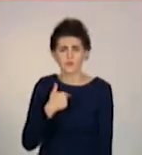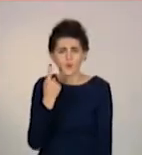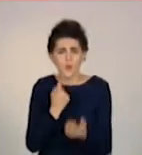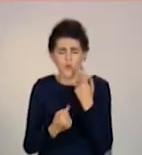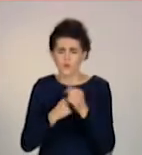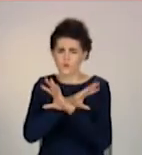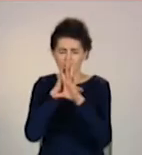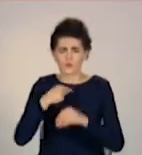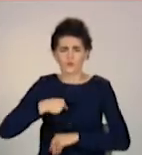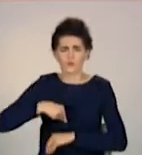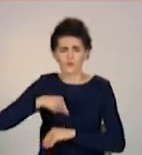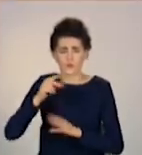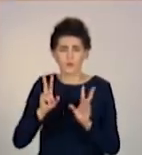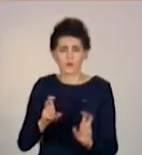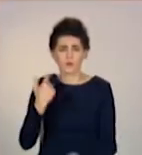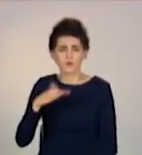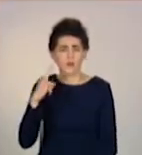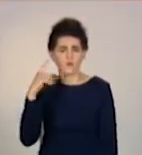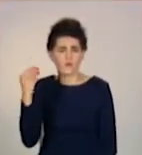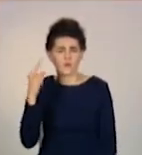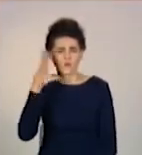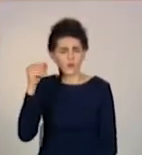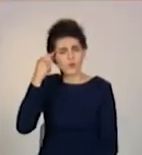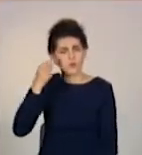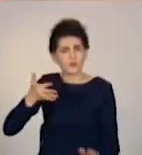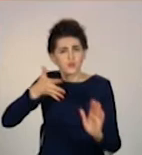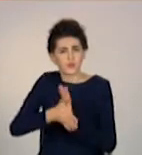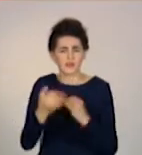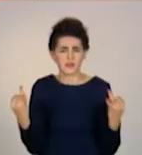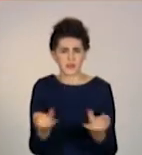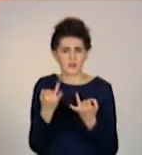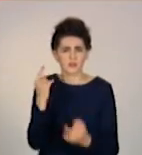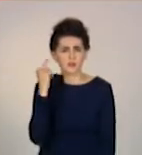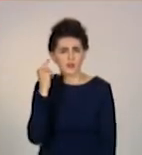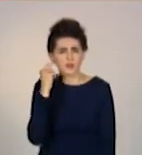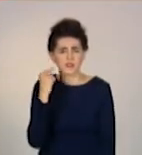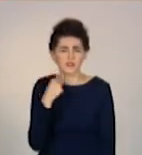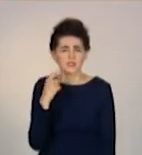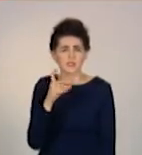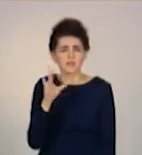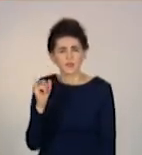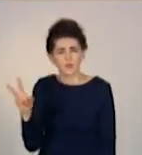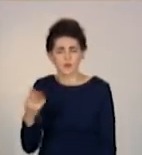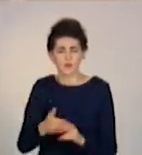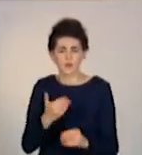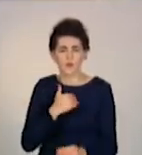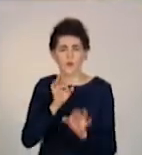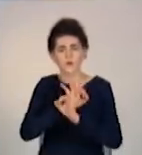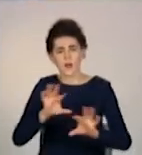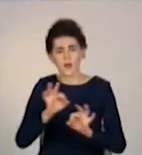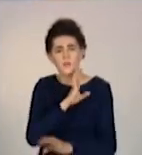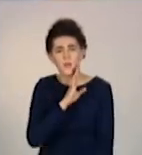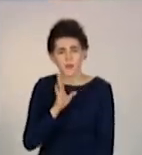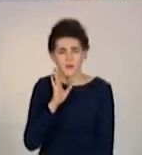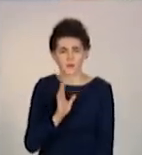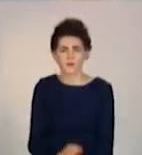Роберт вже за кілька хвилин зрозумів, яке щастя чути навколишній світ. І відразу захотів поділитися цією радістю з